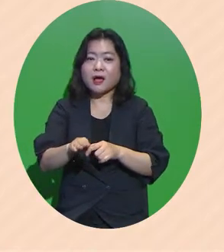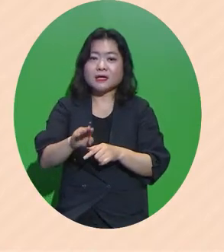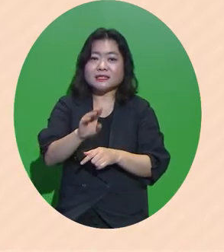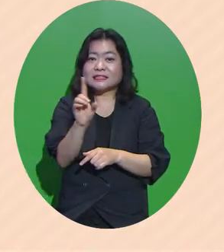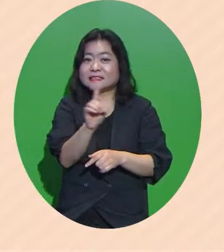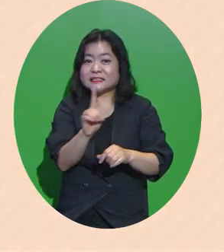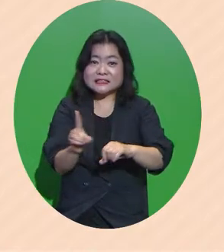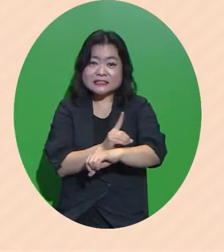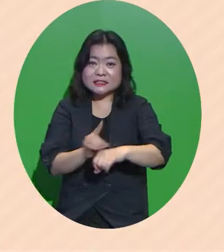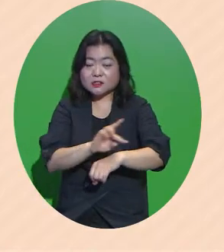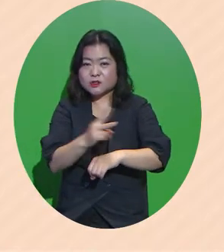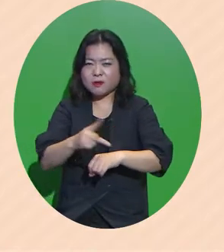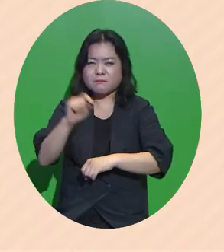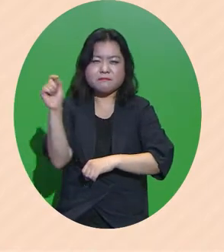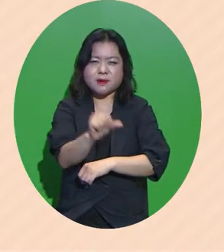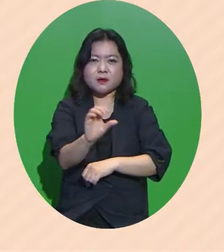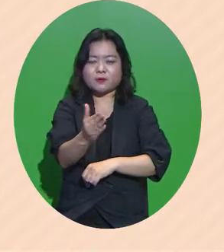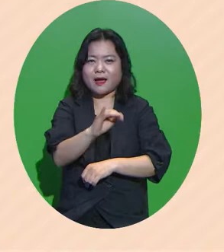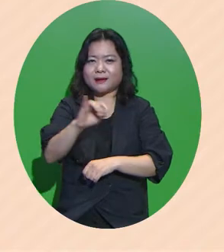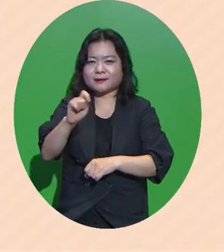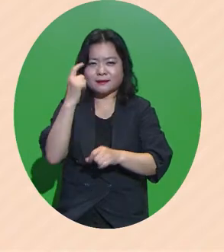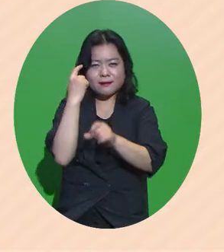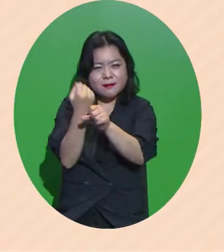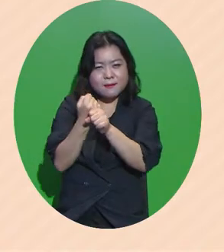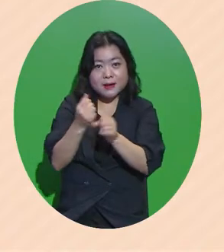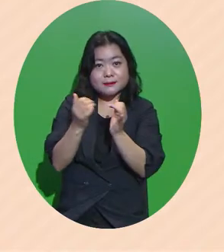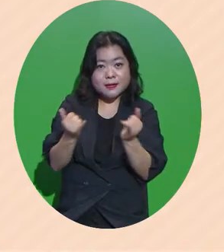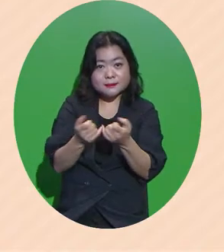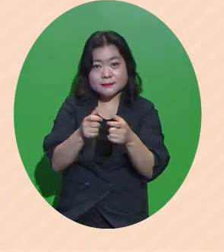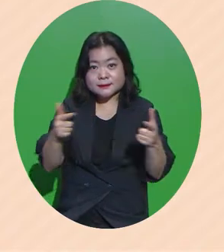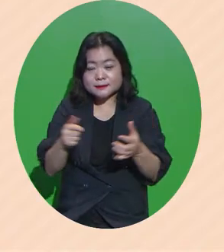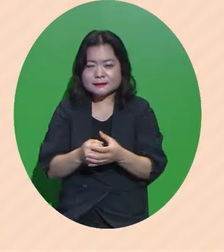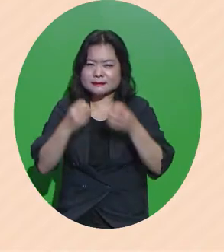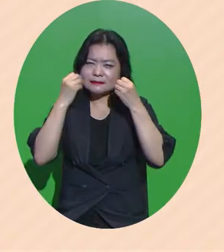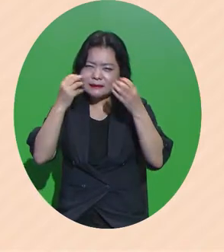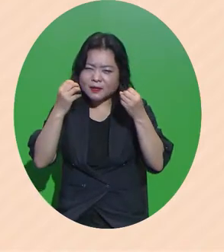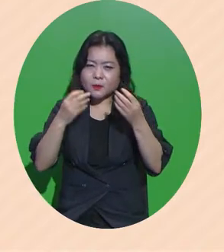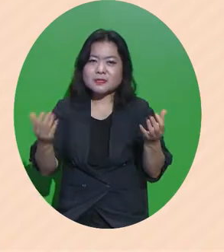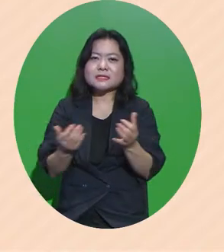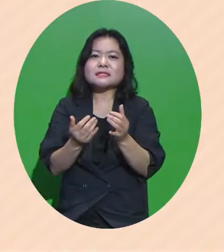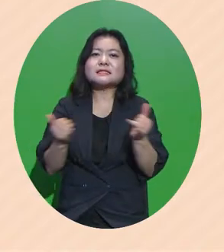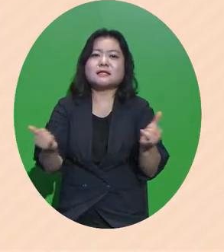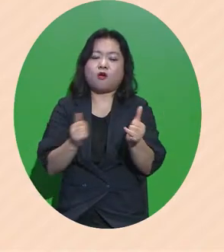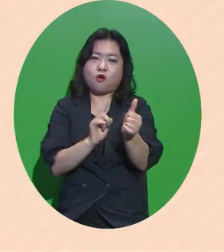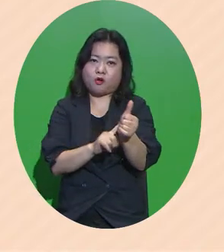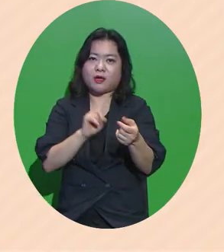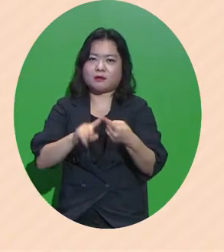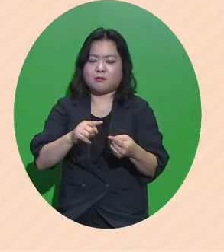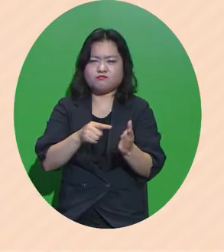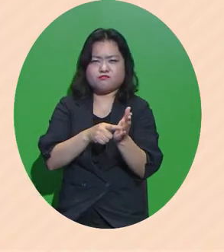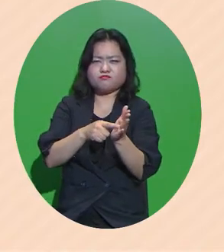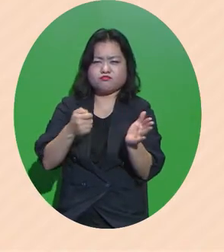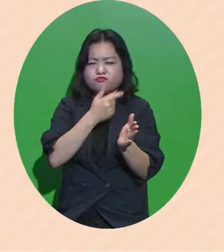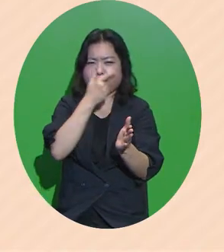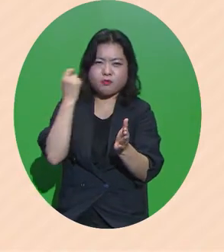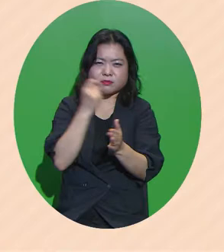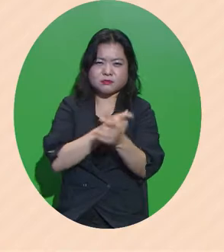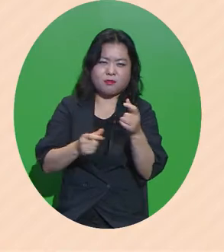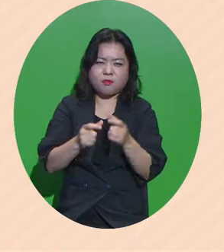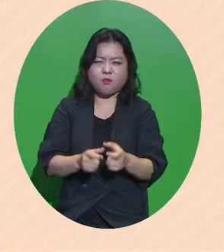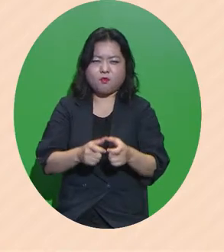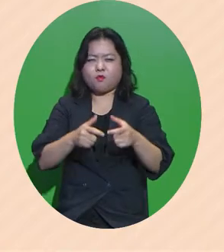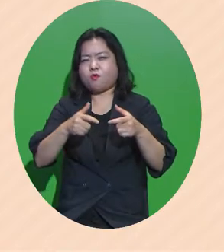과속화됨에 따라서 IT 개발자를 비롯한 새로운 인력에 대한 부족은 점점 더